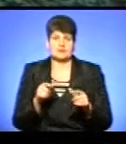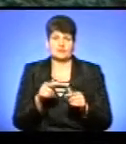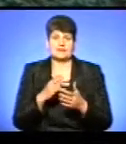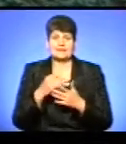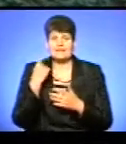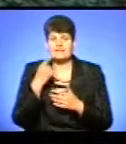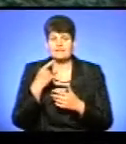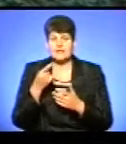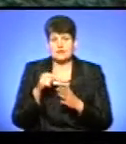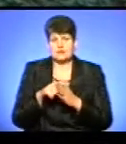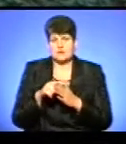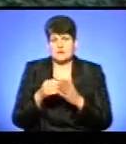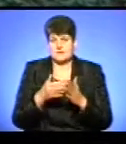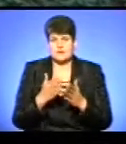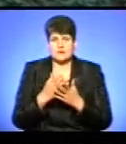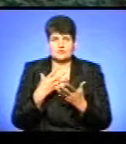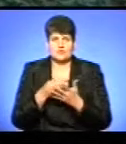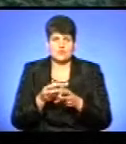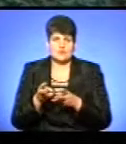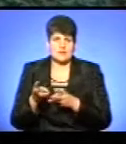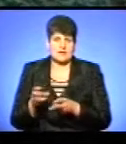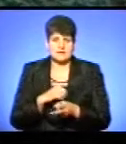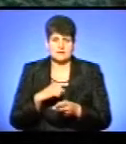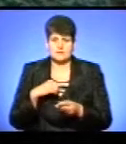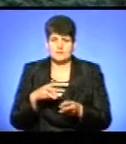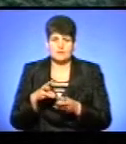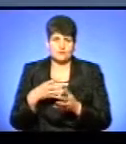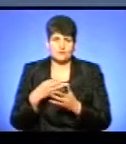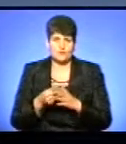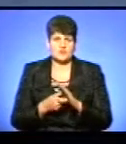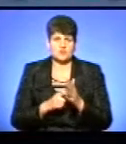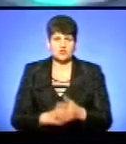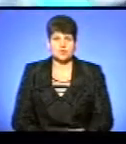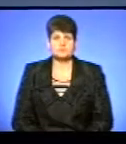індивідуально, мають свої котельні і індивідуально опалюють свої приміщення.